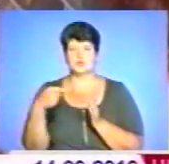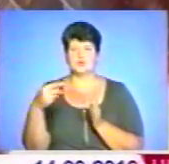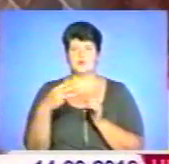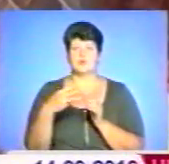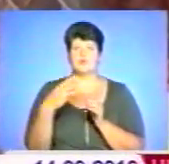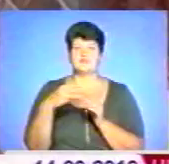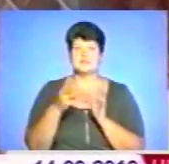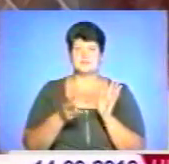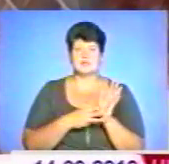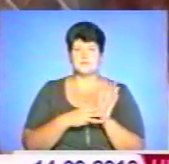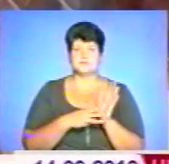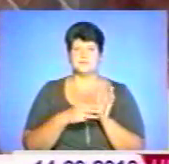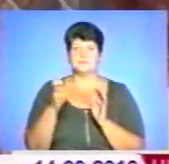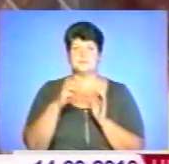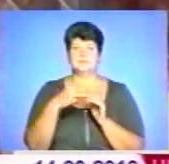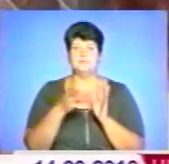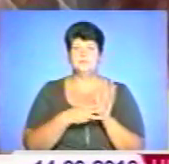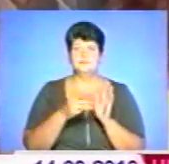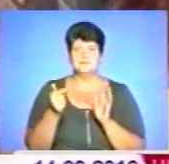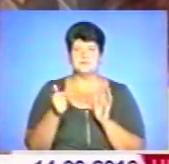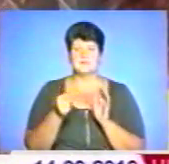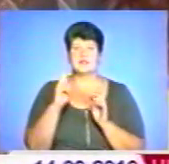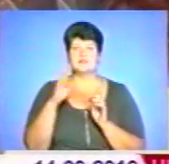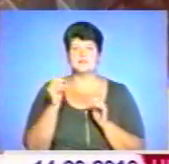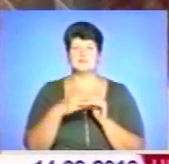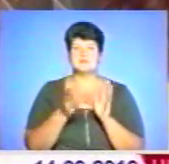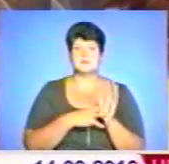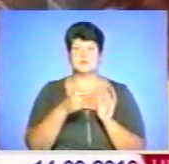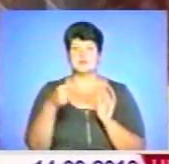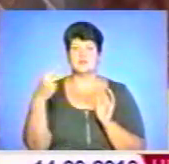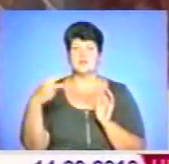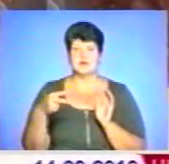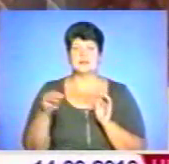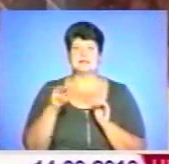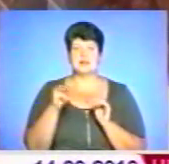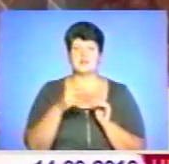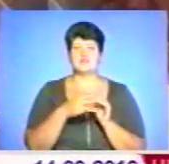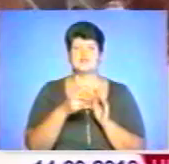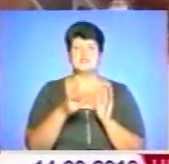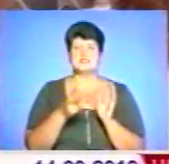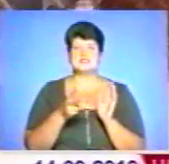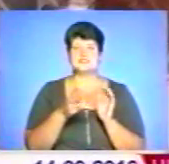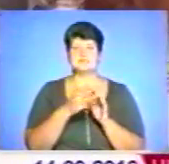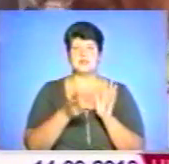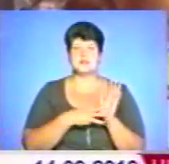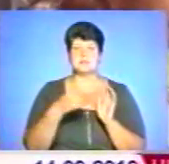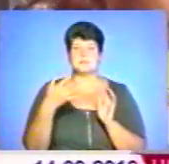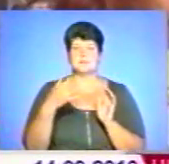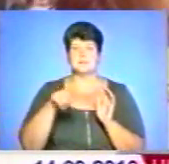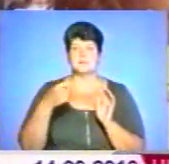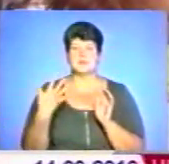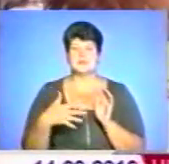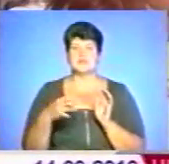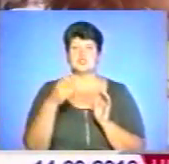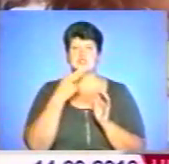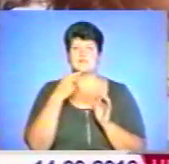Березень місяць. 18 гривень. Квітень. 18,20. Травень. 18,50. Червень. 18,50.